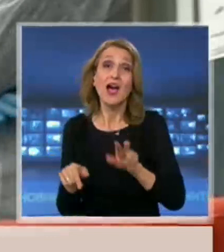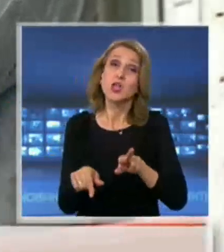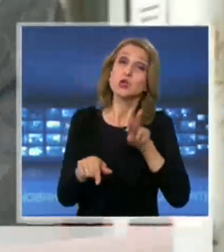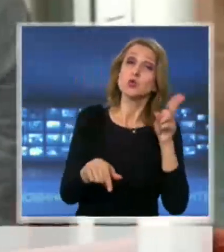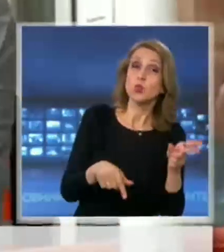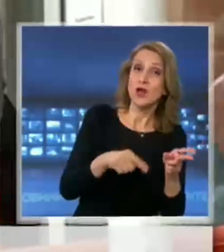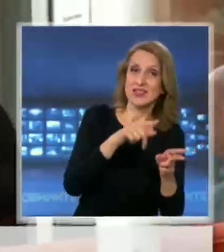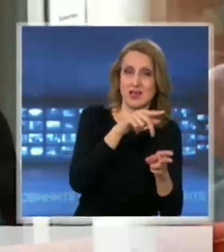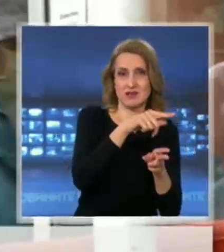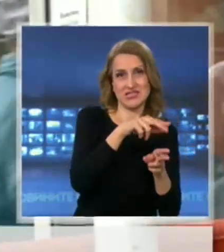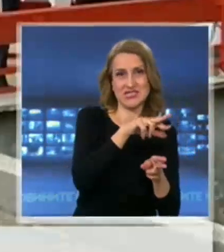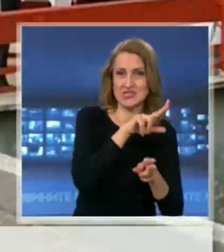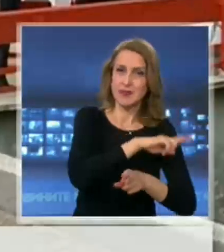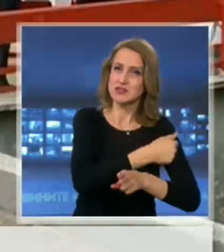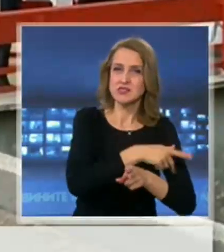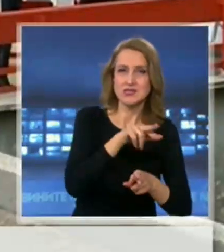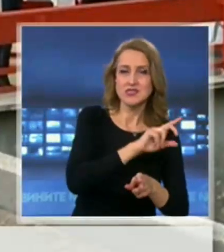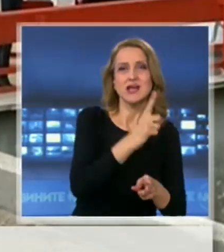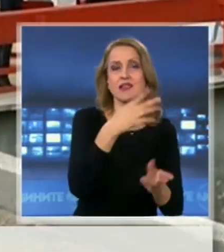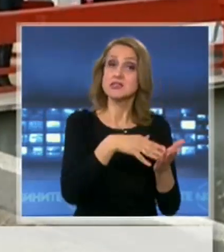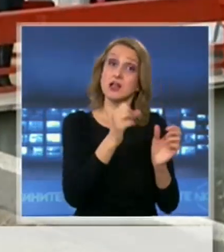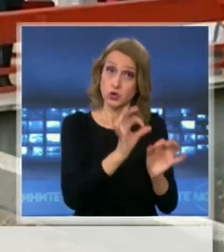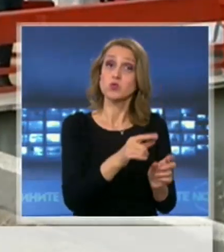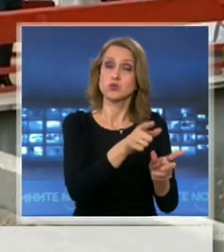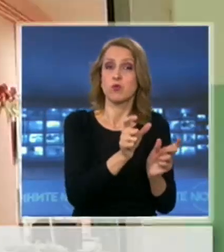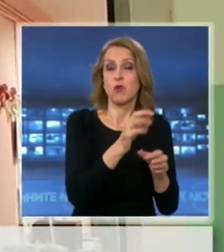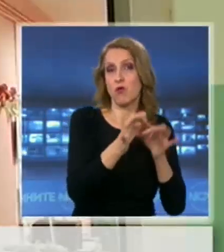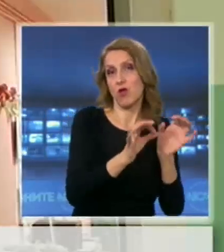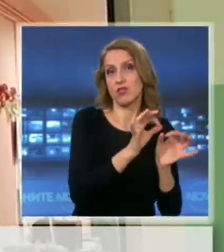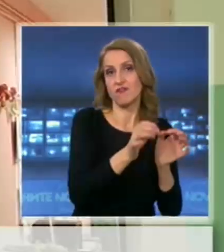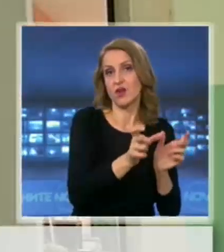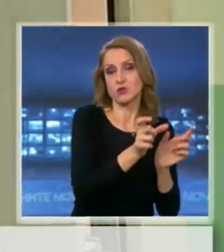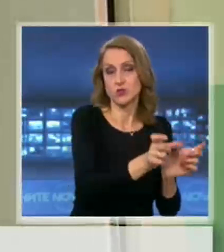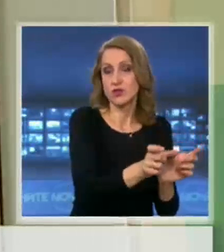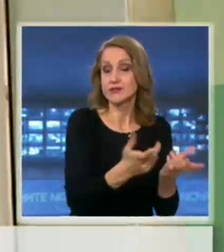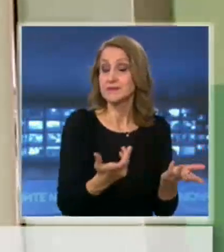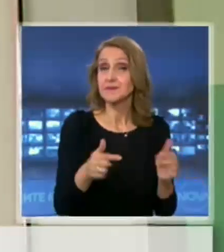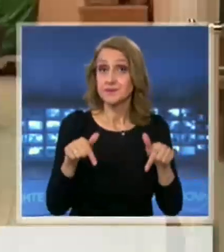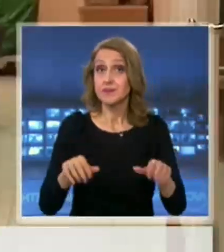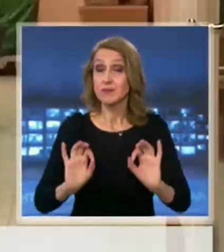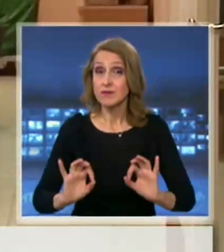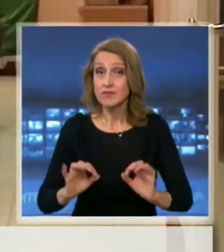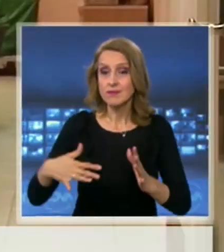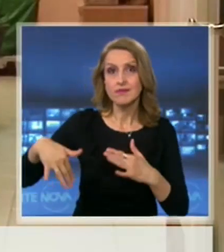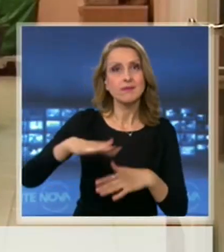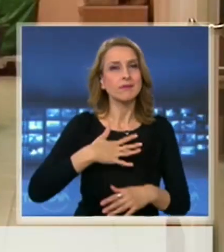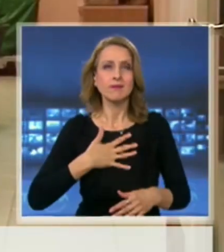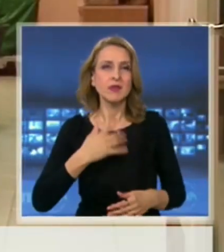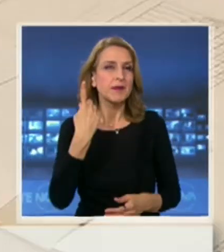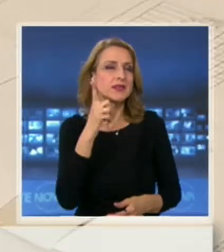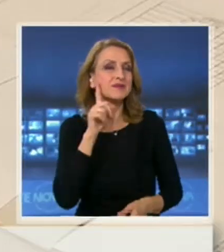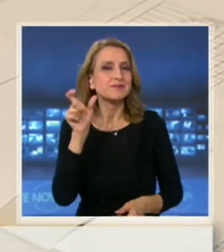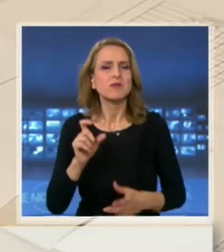санитарка са работили в COVID-сектора. В отделението в момента се лекуват 11 души с доказан коронавирус. Сред тях има и един